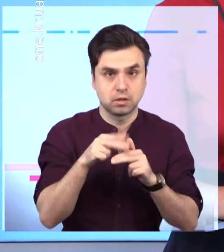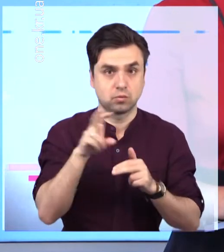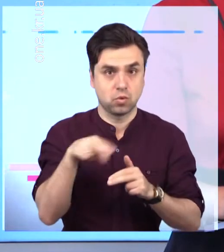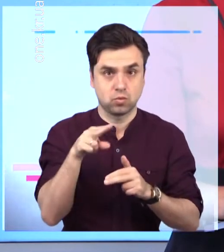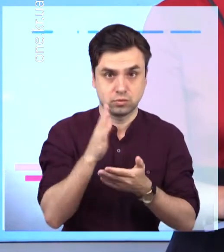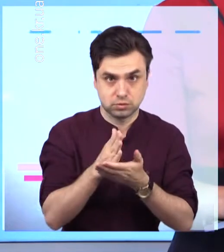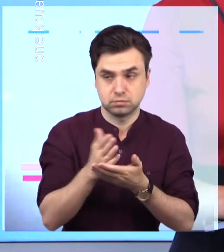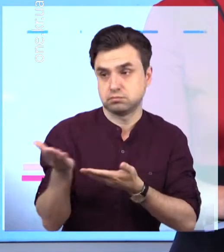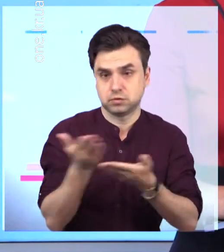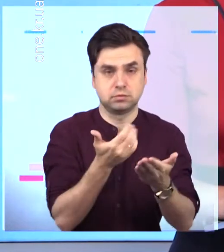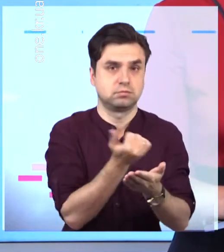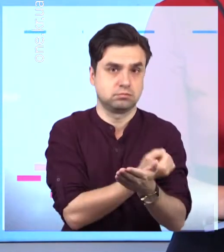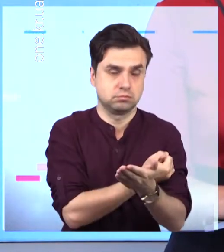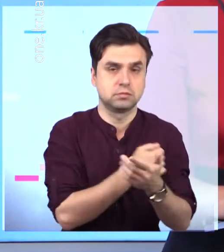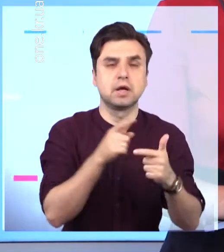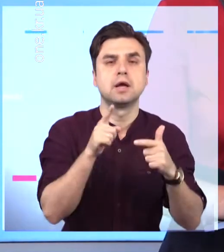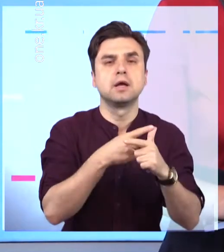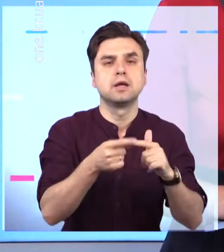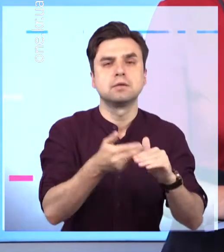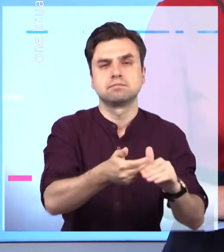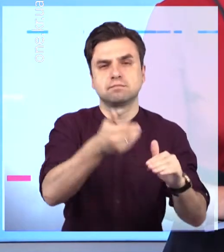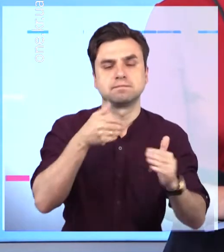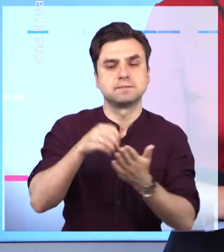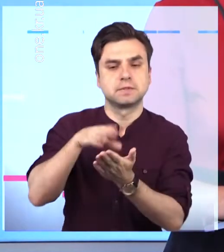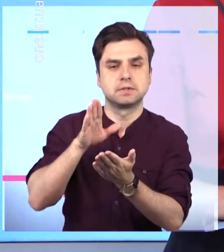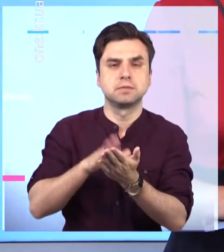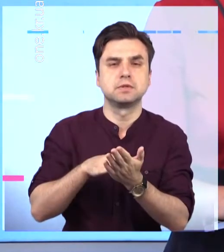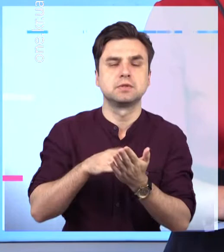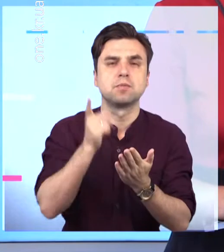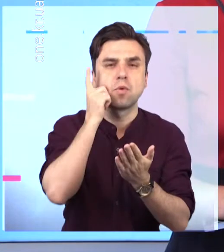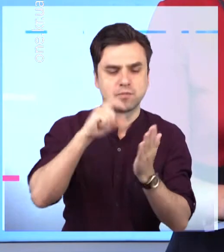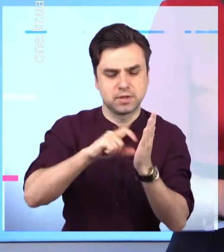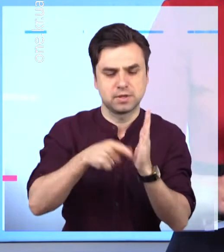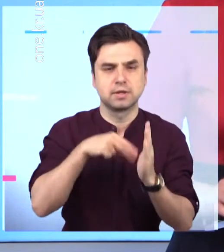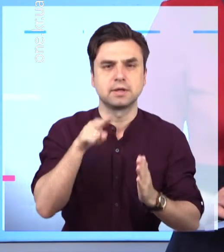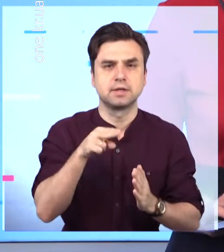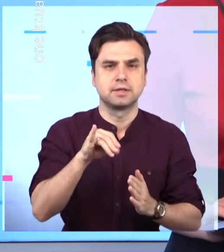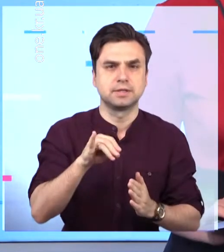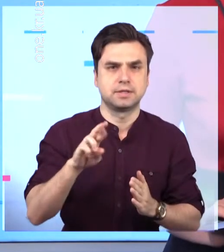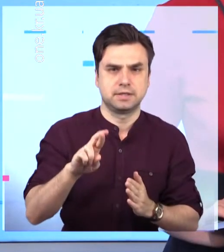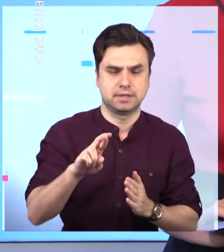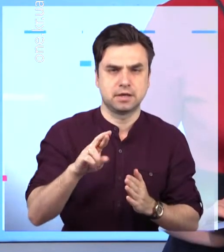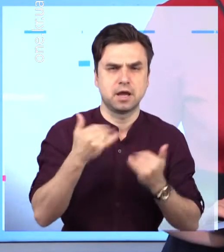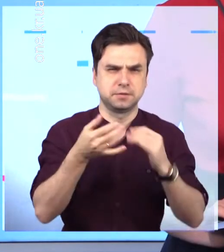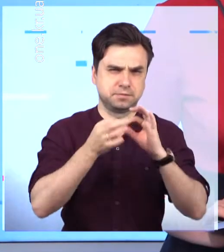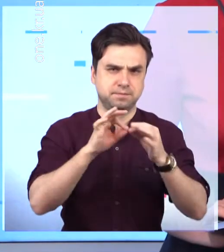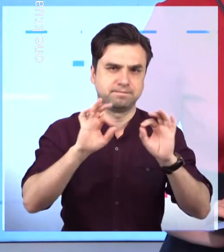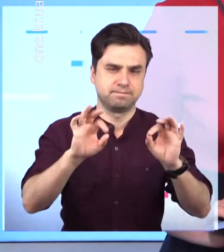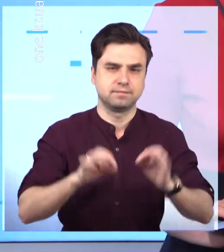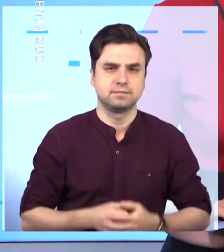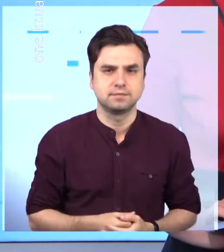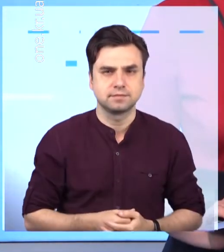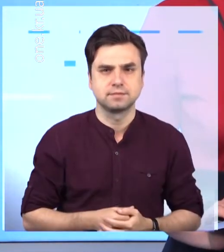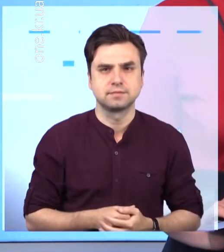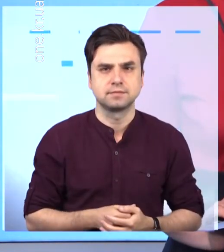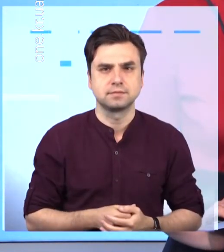ідентифікаційний код, або попередньо реєструвався у додатку «Дія». Детальніше про першу масову вакцинацію у Кривому Розі – далі